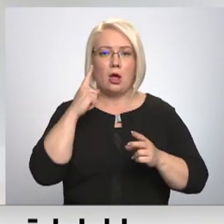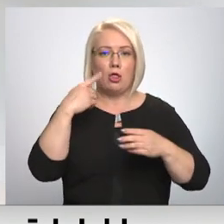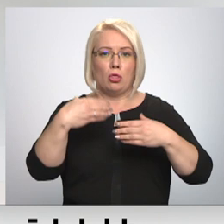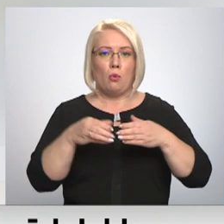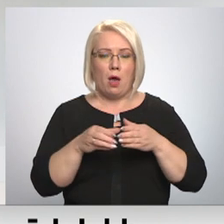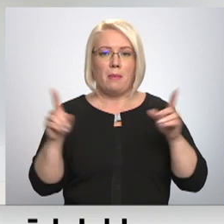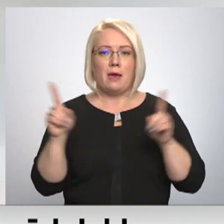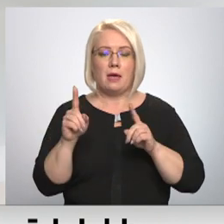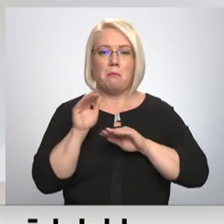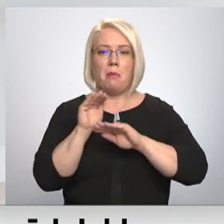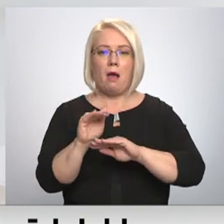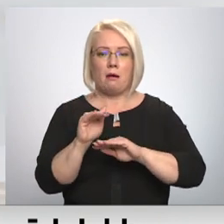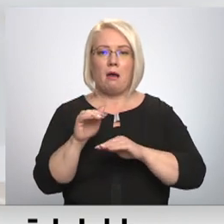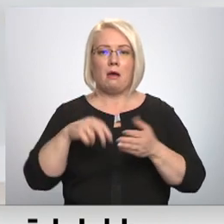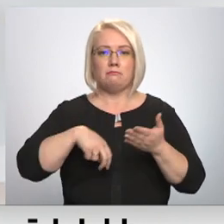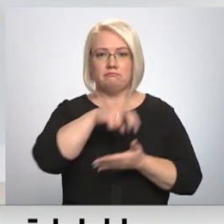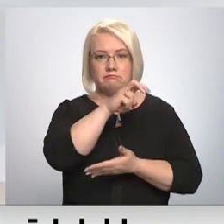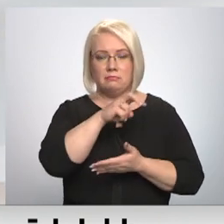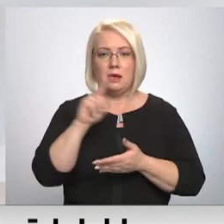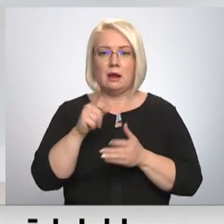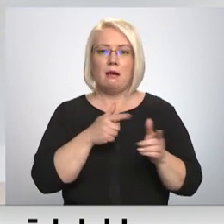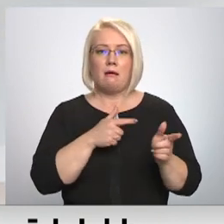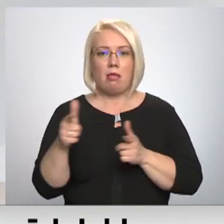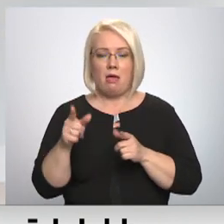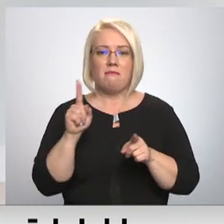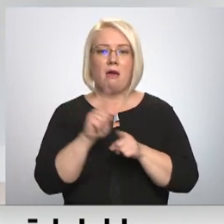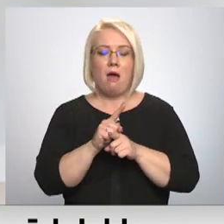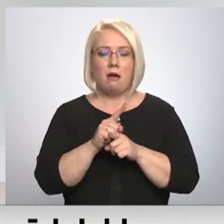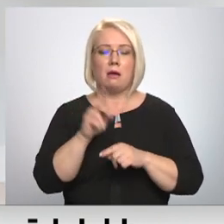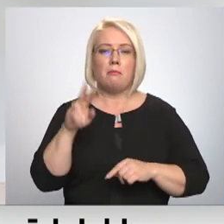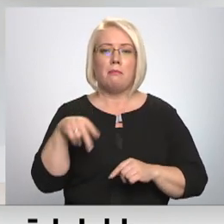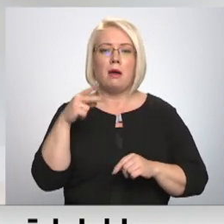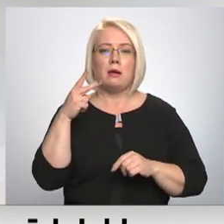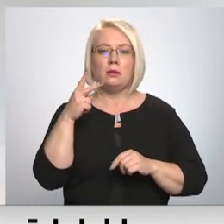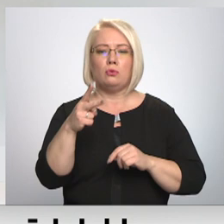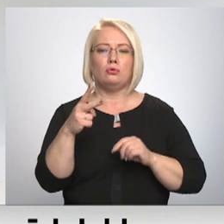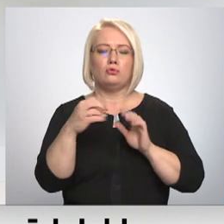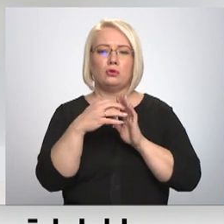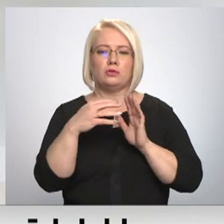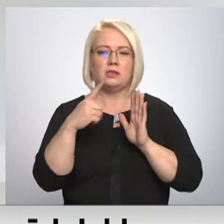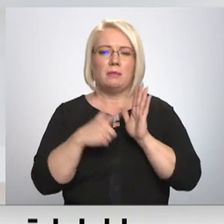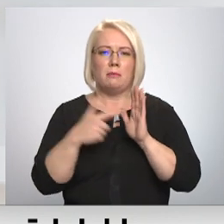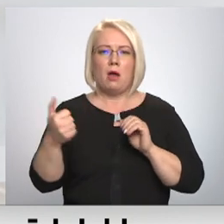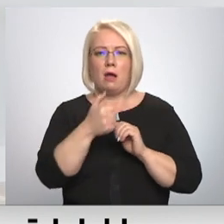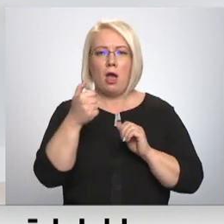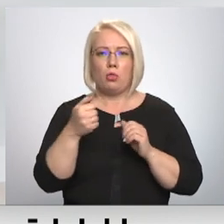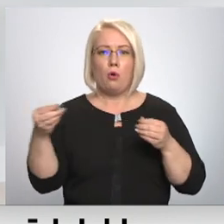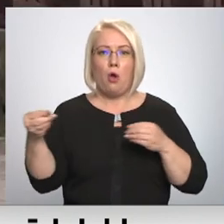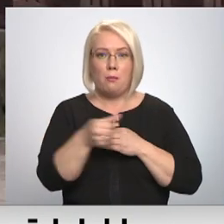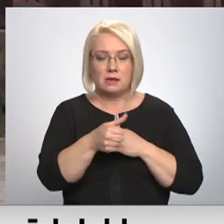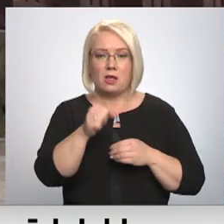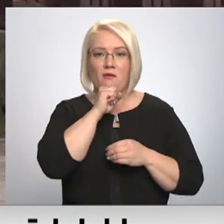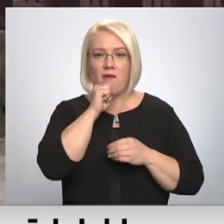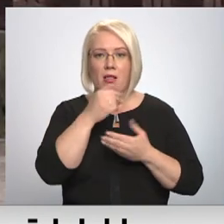ir bankai sūtījusi vēstuli, ka viņi ir gatavi arī pa 17. gadu kompensēt šīs maksas, bet, diemžēl, pēc tam vairāk nav.